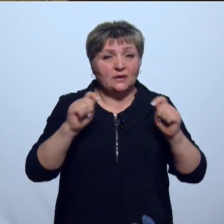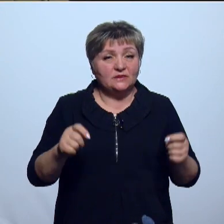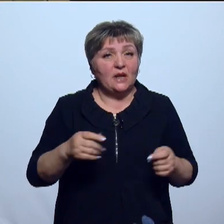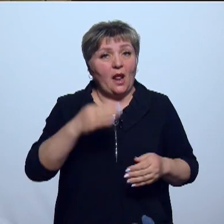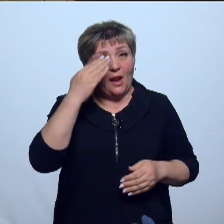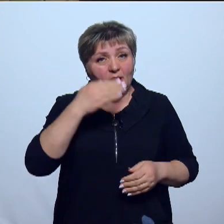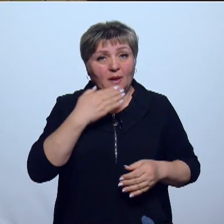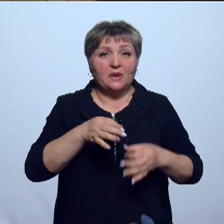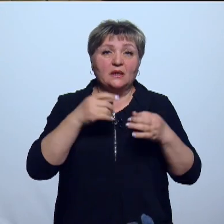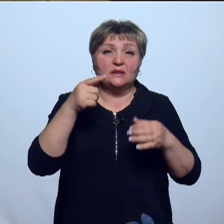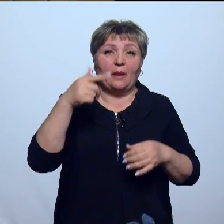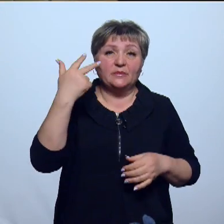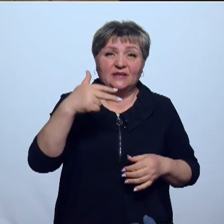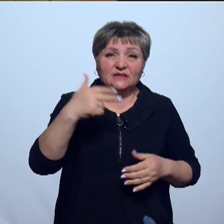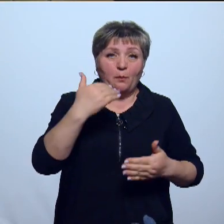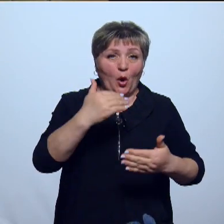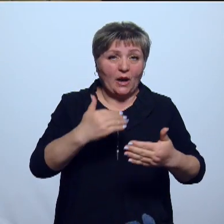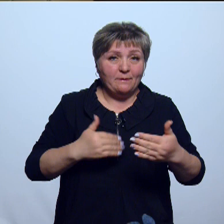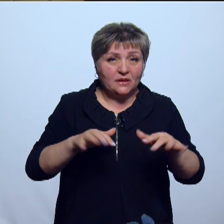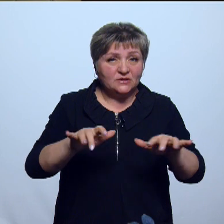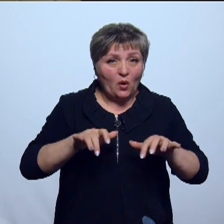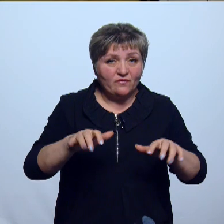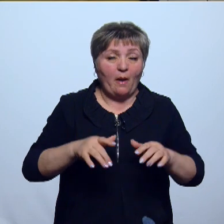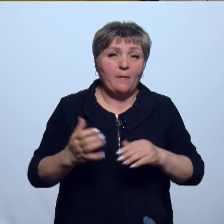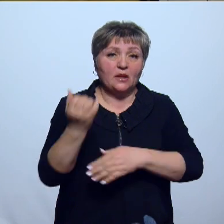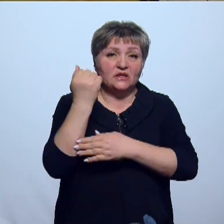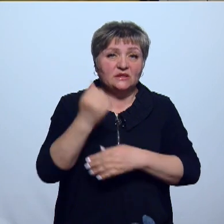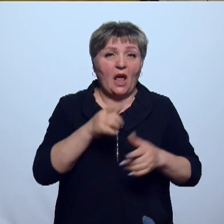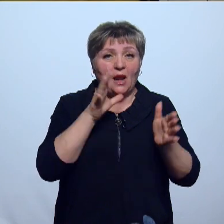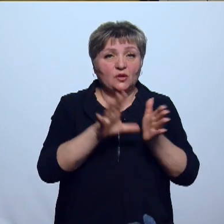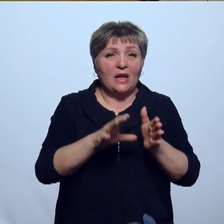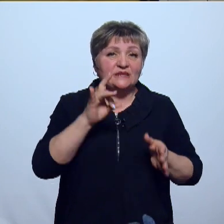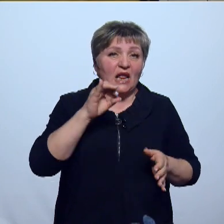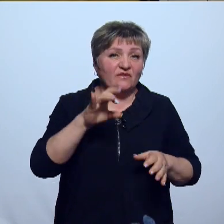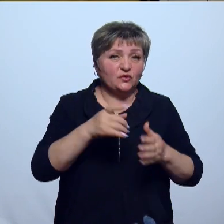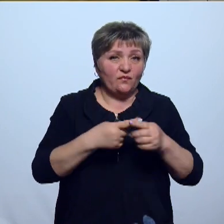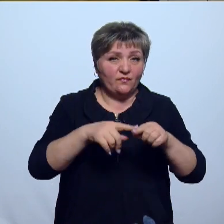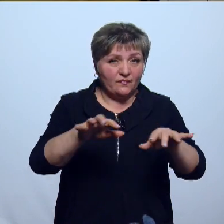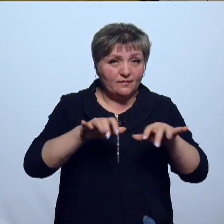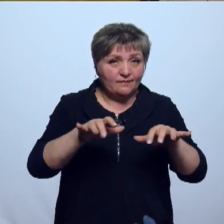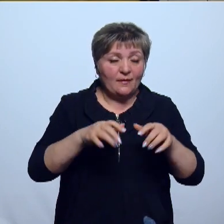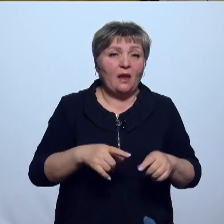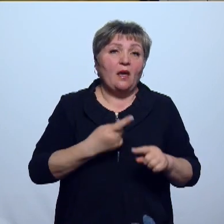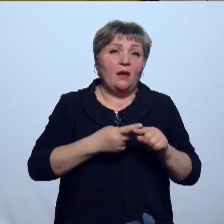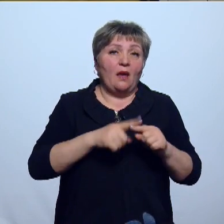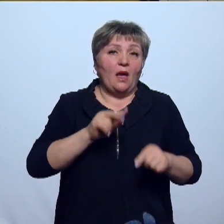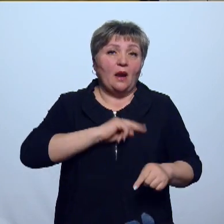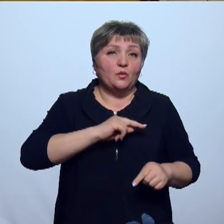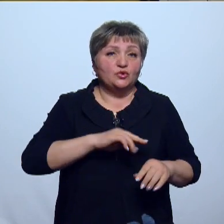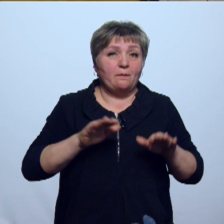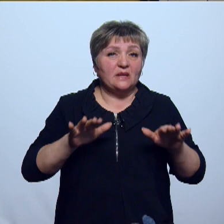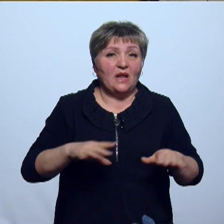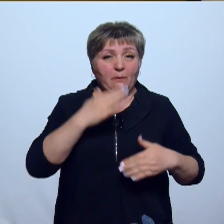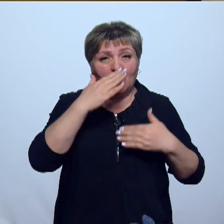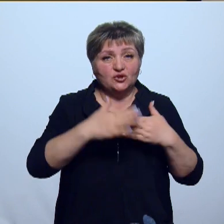Сейчас здесь работает 30 программистов. Они занимаются техподдержкой электронных сервисов по всей стране. Центр – это новые рабочие места для республики. В